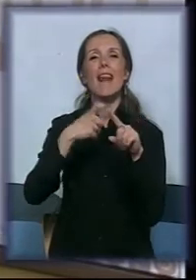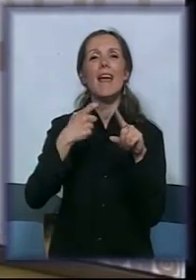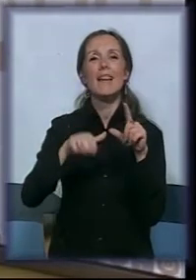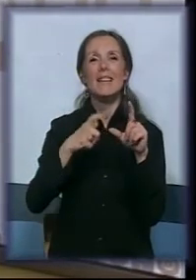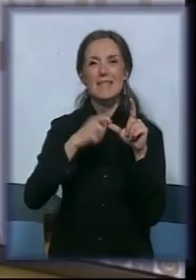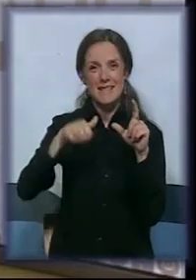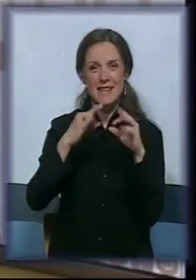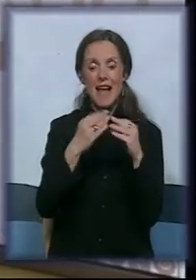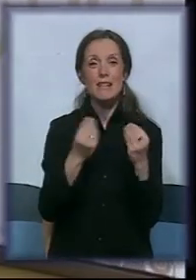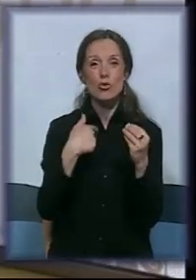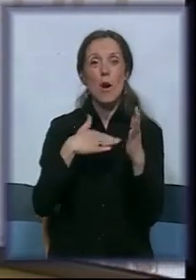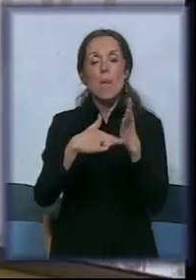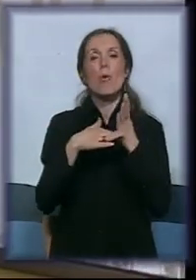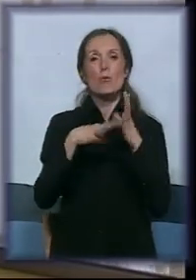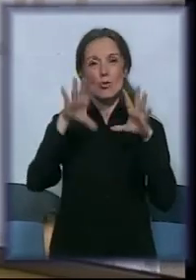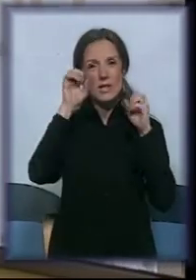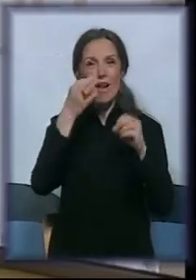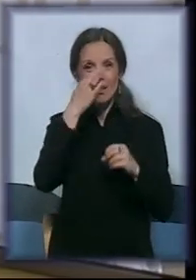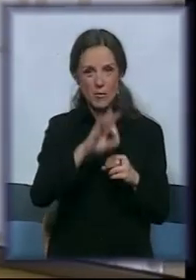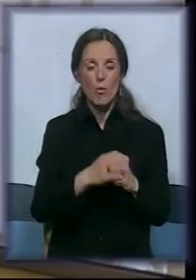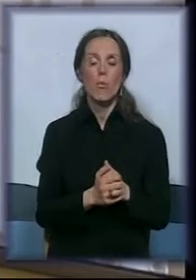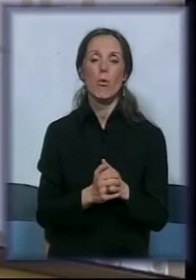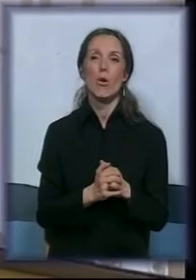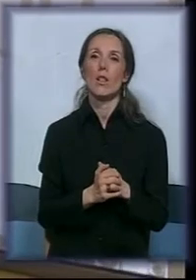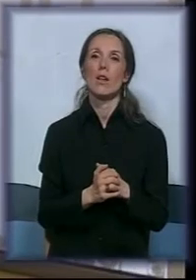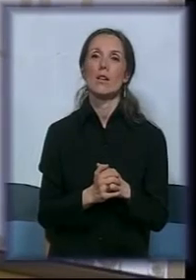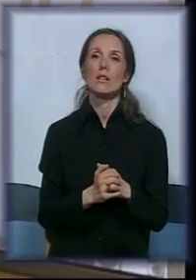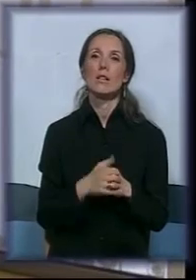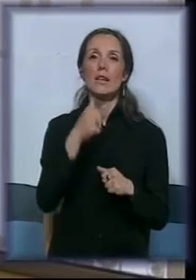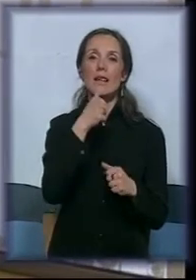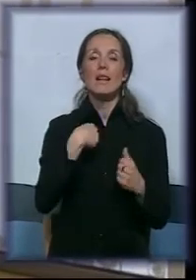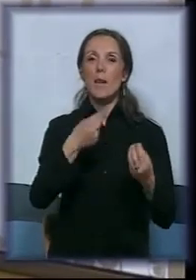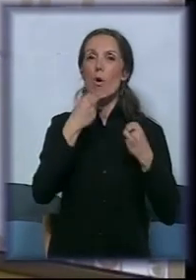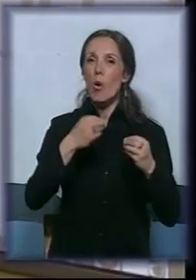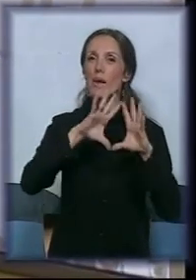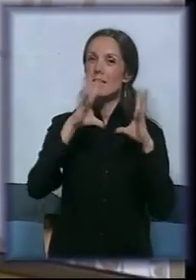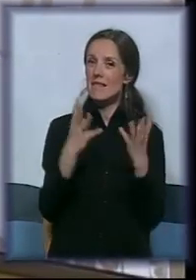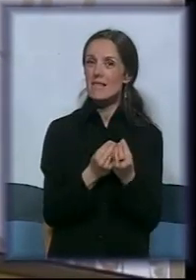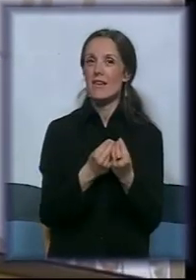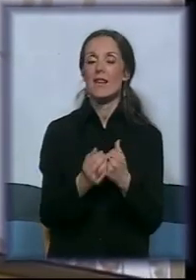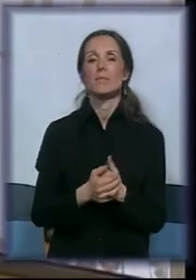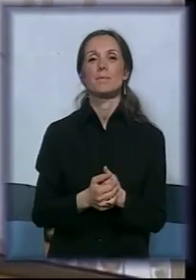shvatimo bolje i objasnam sve što vam nijem za.